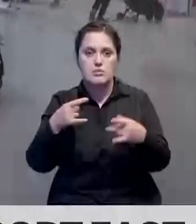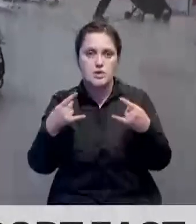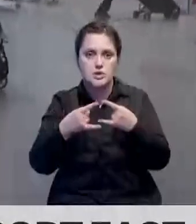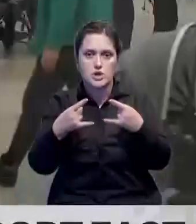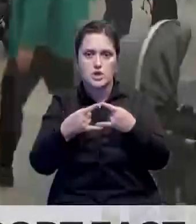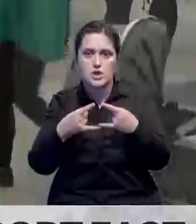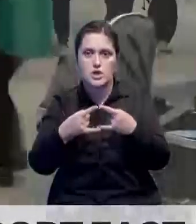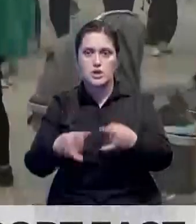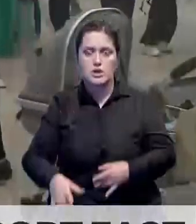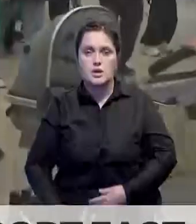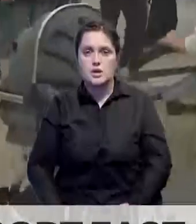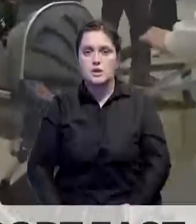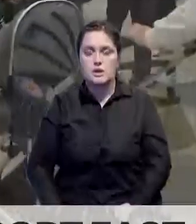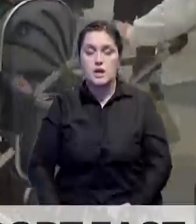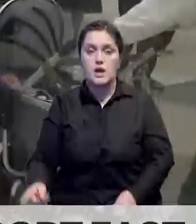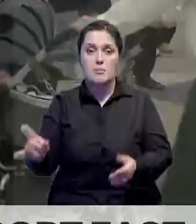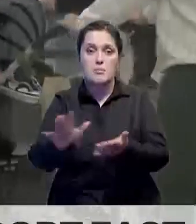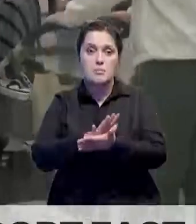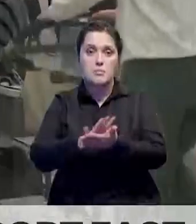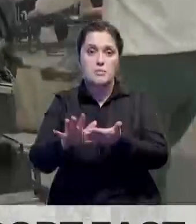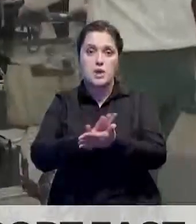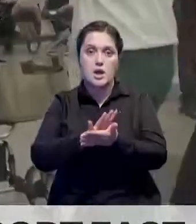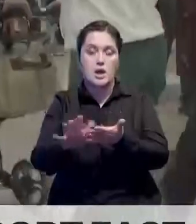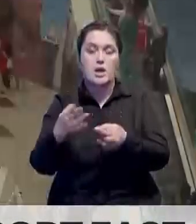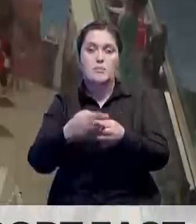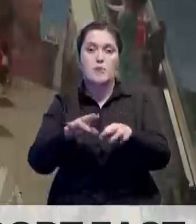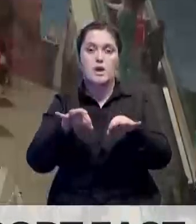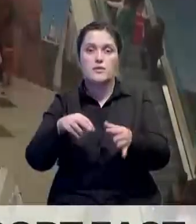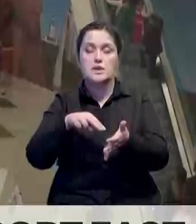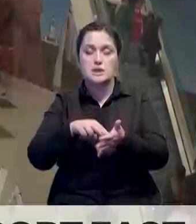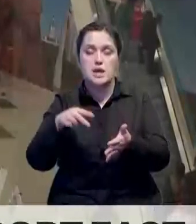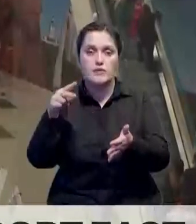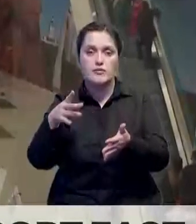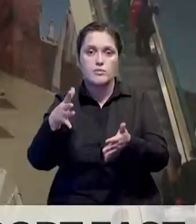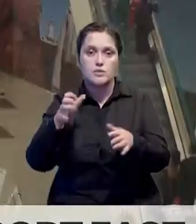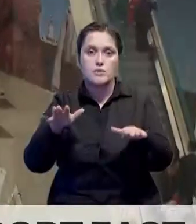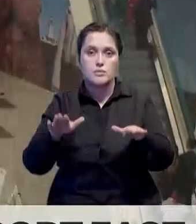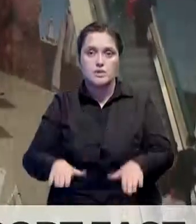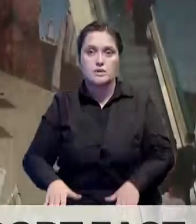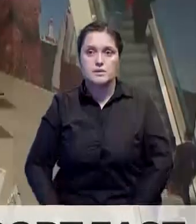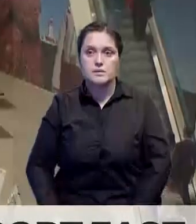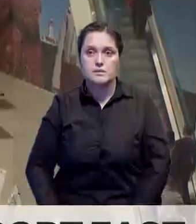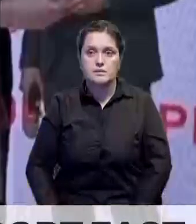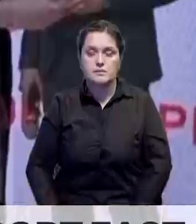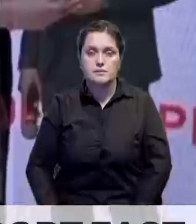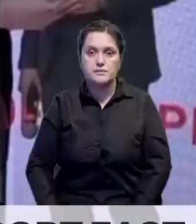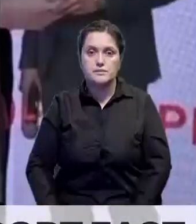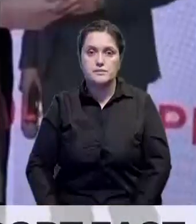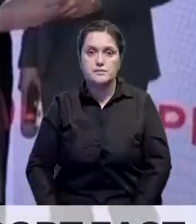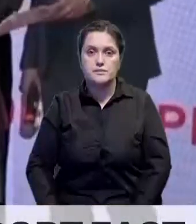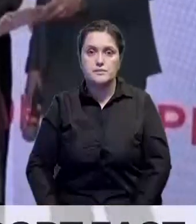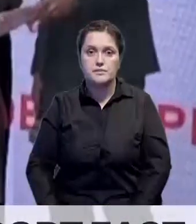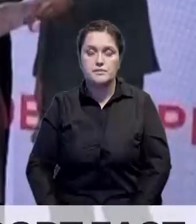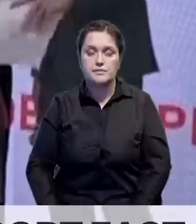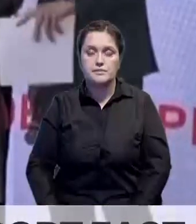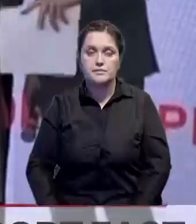удобства посетителей здесь организована бесплатная автостоянка. Она рассчитана на 2500 мест. Мы всегда поддерживаем, развиваем финансирование